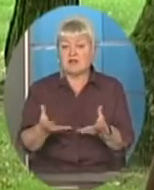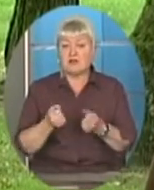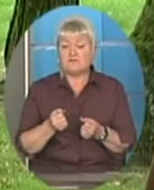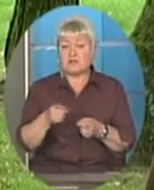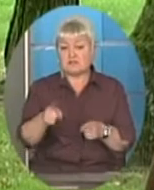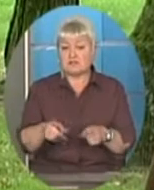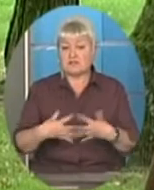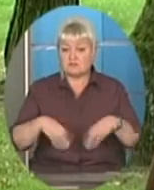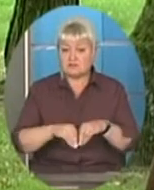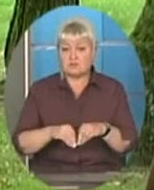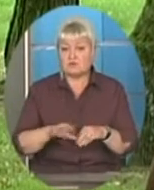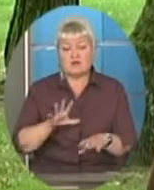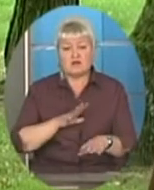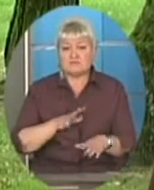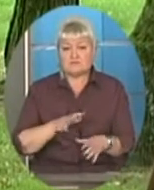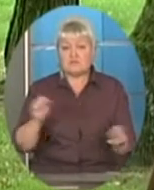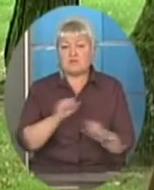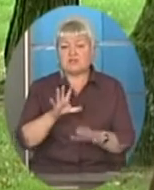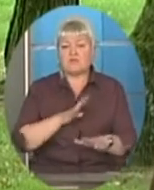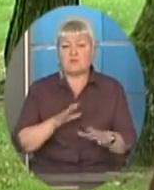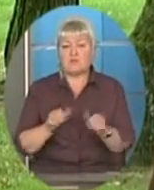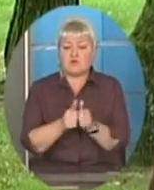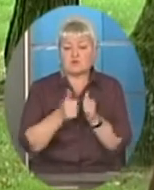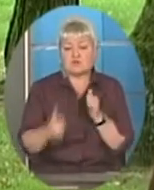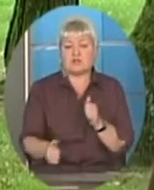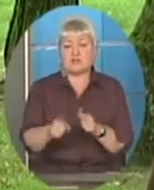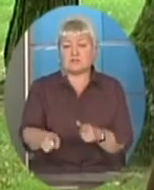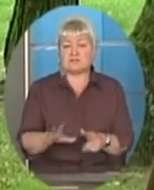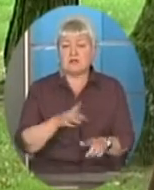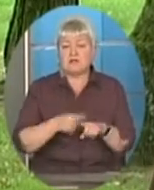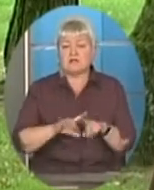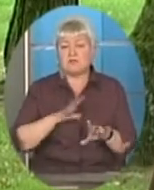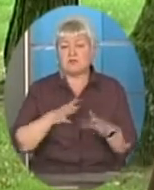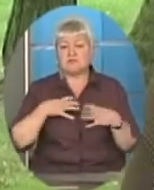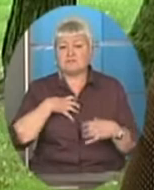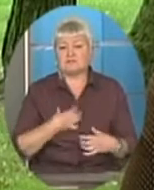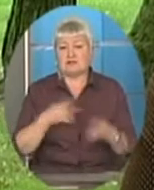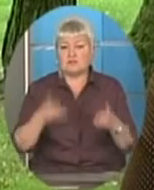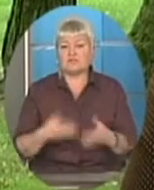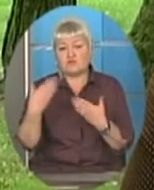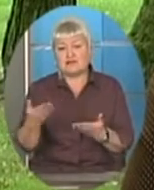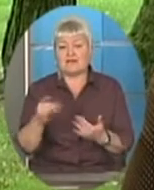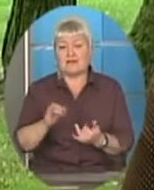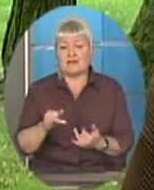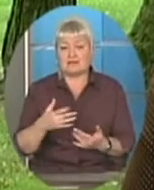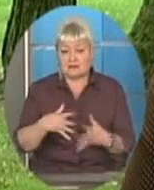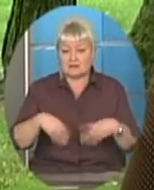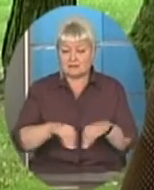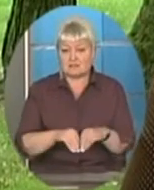розставатися, щоразу знову зустрічатися. Це було травматично і для неї, і для нас. Перша зустріч була,